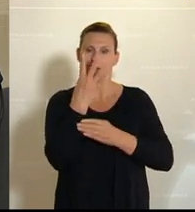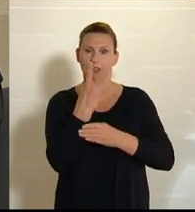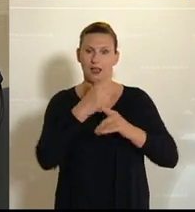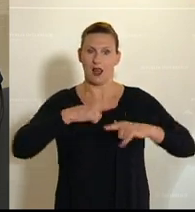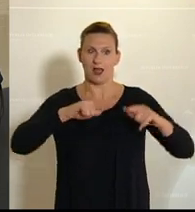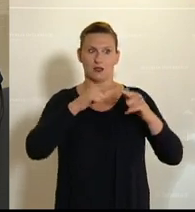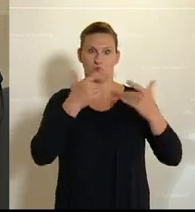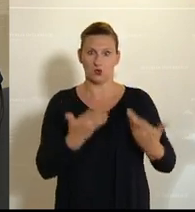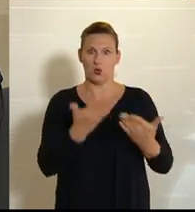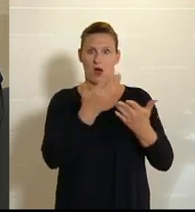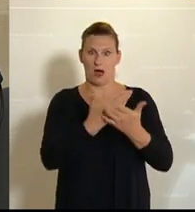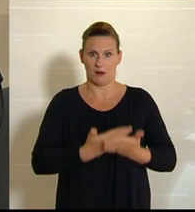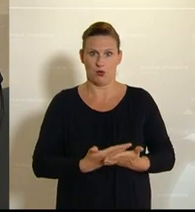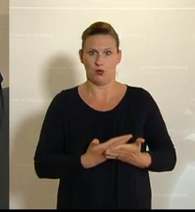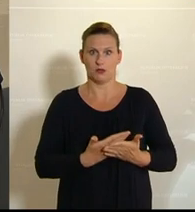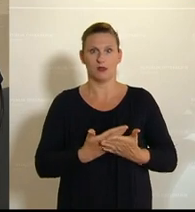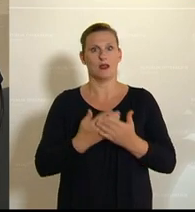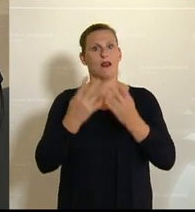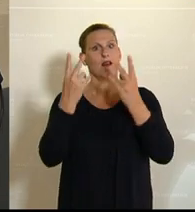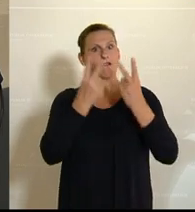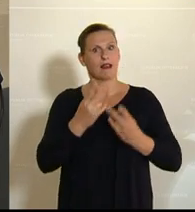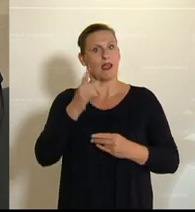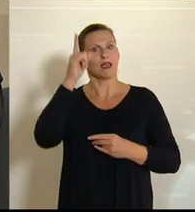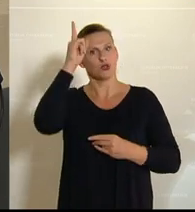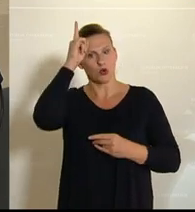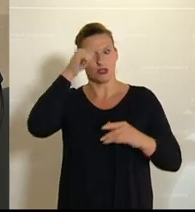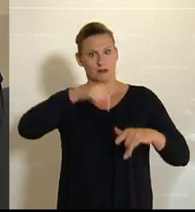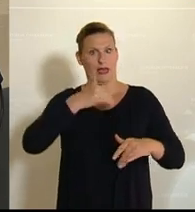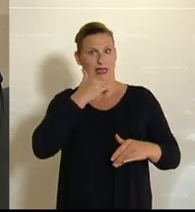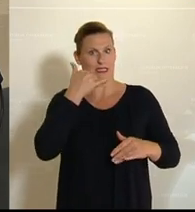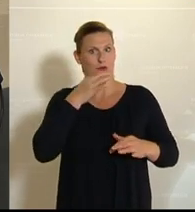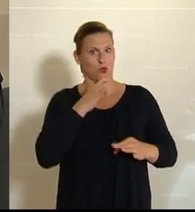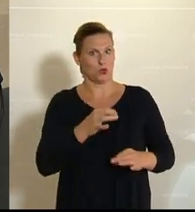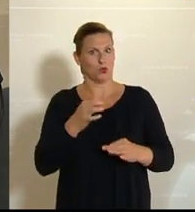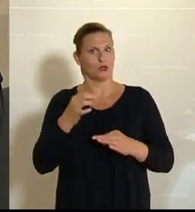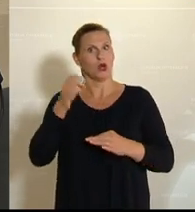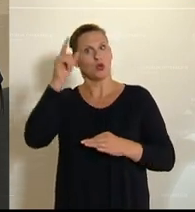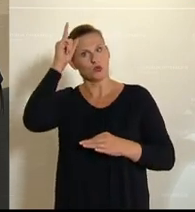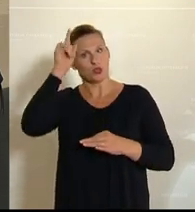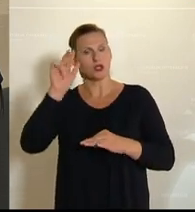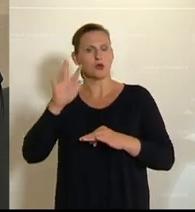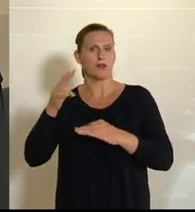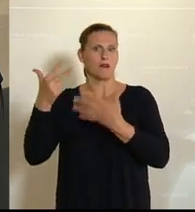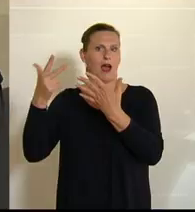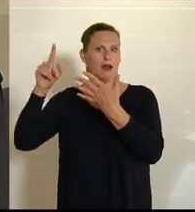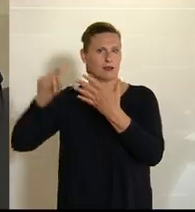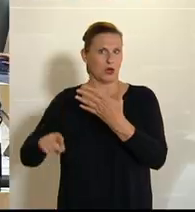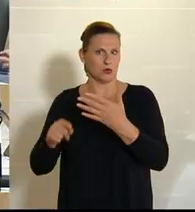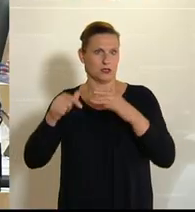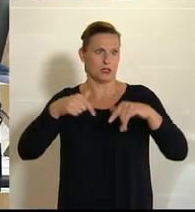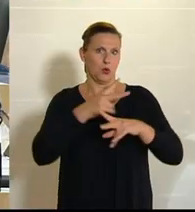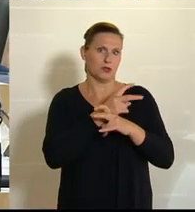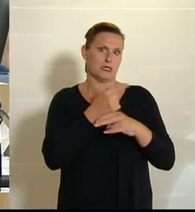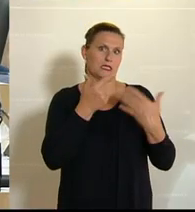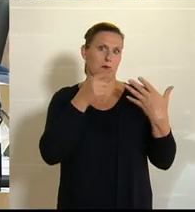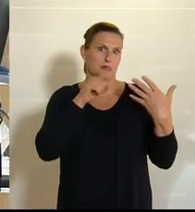Angebot macht. Und im Vergleich zu Deutschland sind wir hier extrem gut. In Deutschland gibt es circa 8.000 Anträge und in Österreich etwa 7.000,